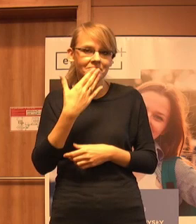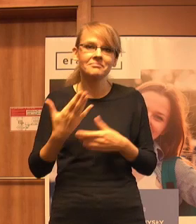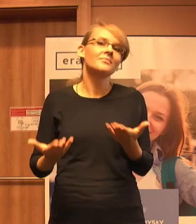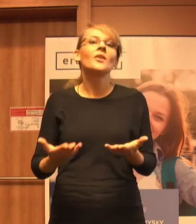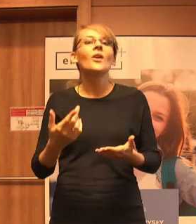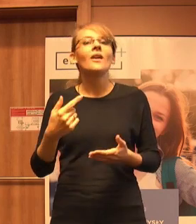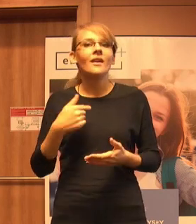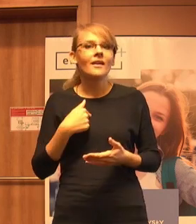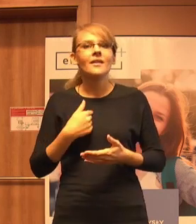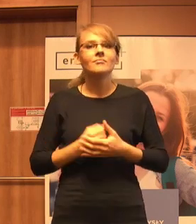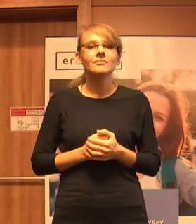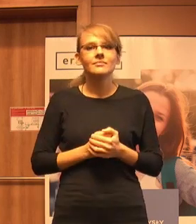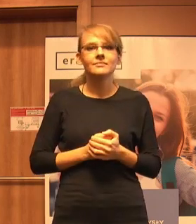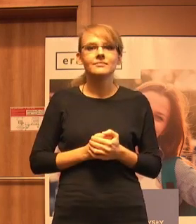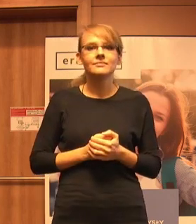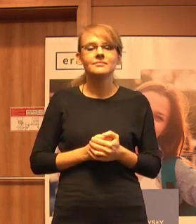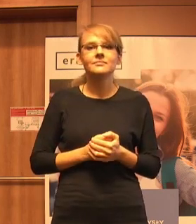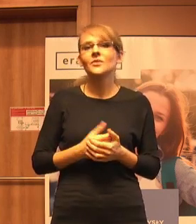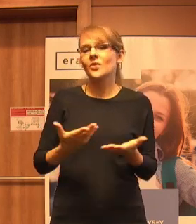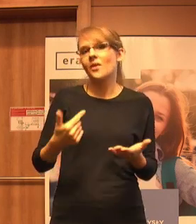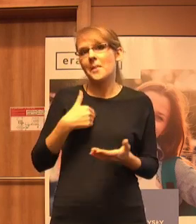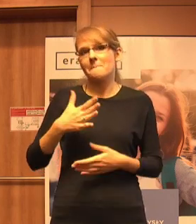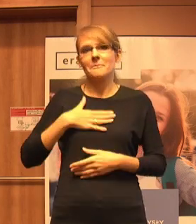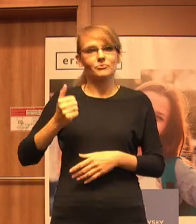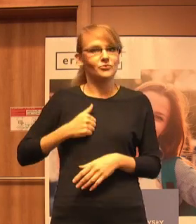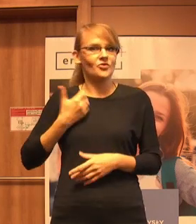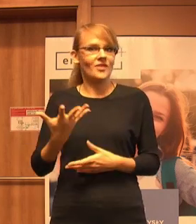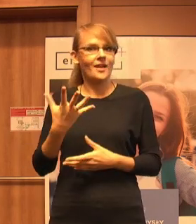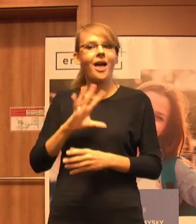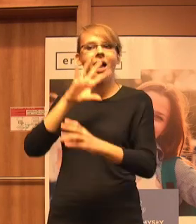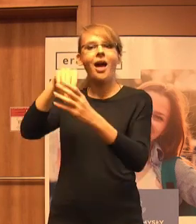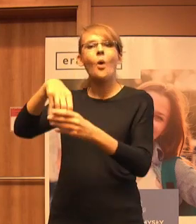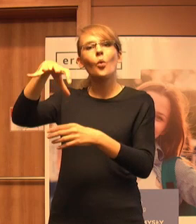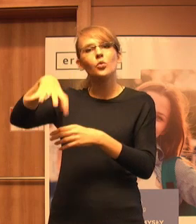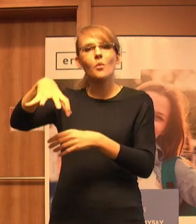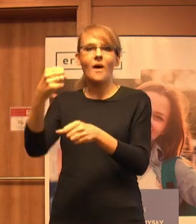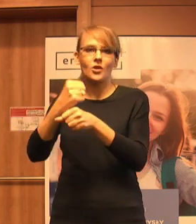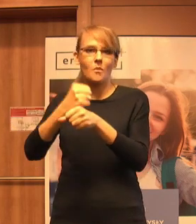mam zaszczyt być w takiej grupie roboczej